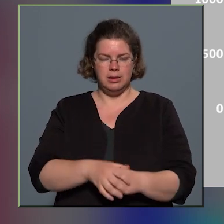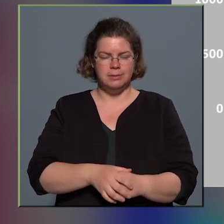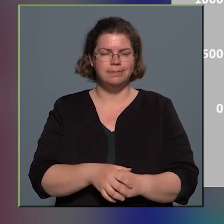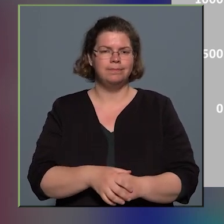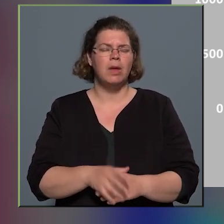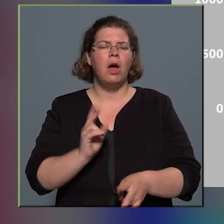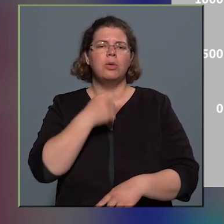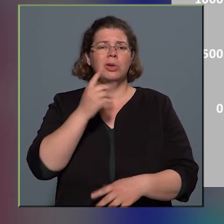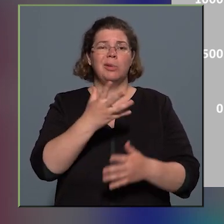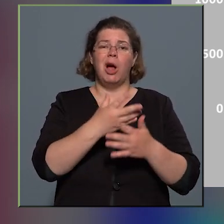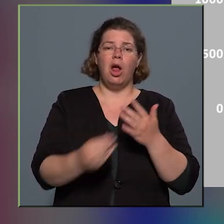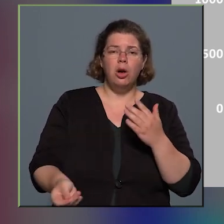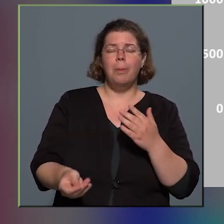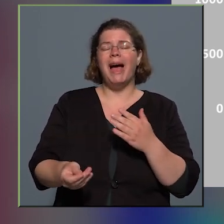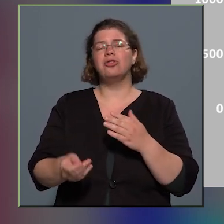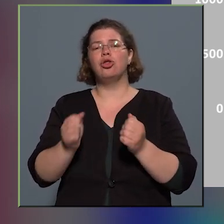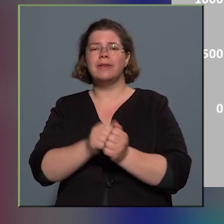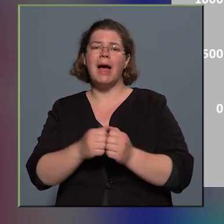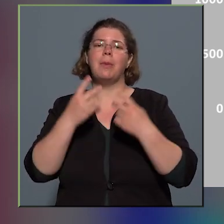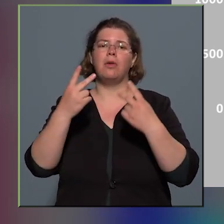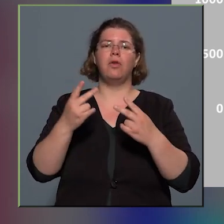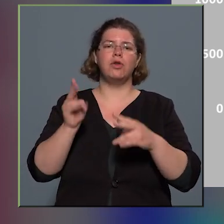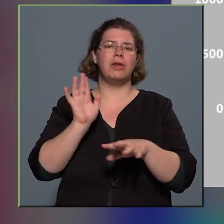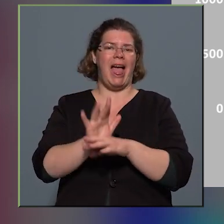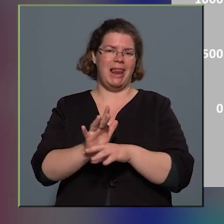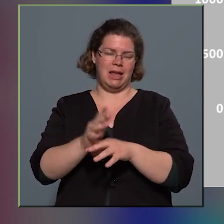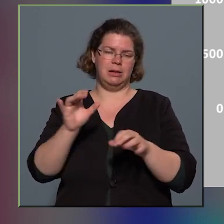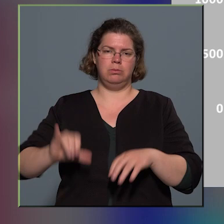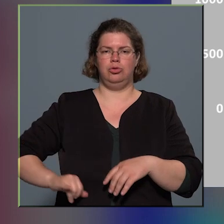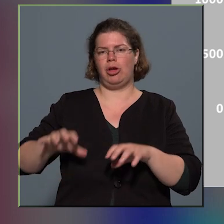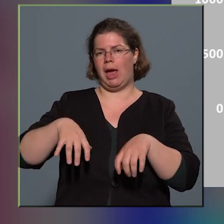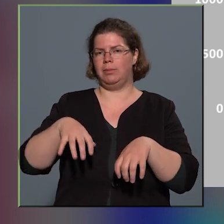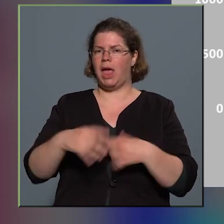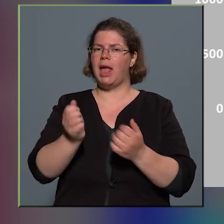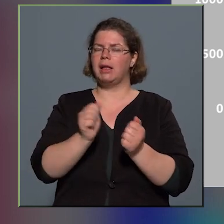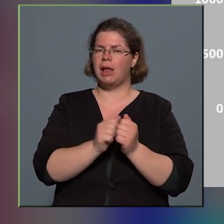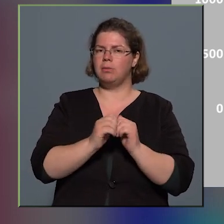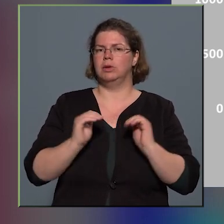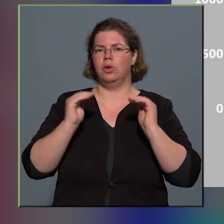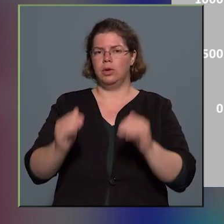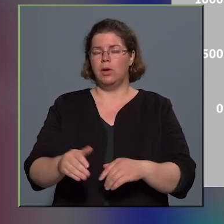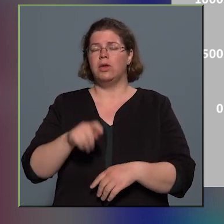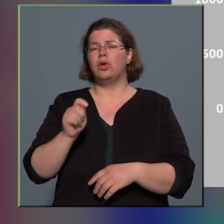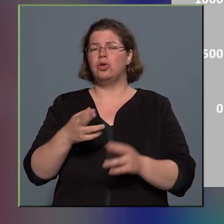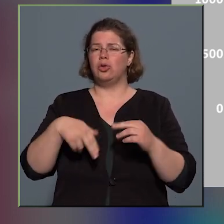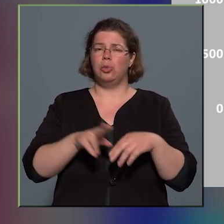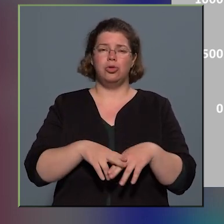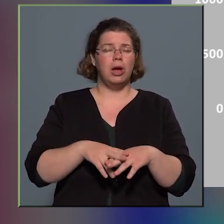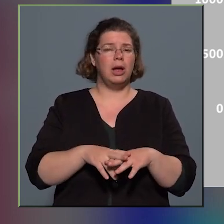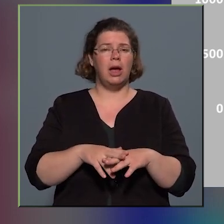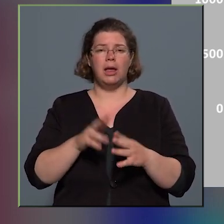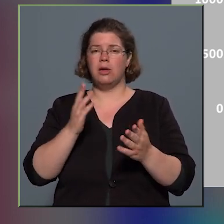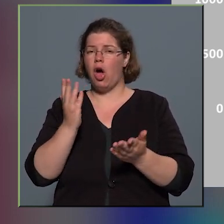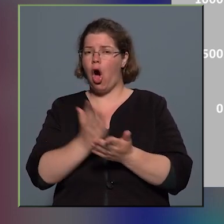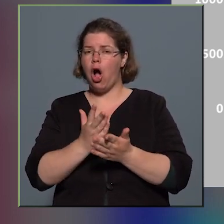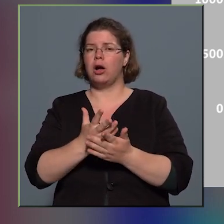a lopások száma, a vagyonelleni bűncselekmények száma nőtt, ezeknek a döntő többsége a növekedésnek, mind alkalmű lopás,